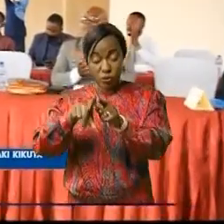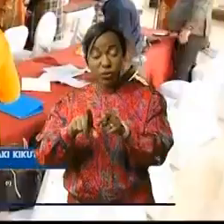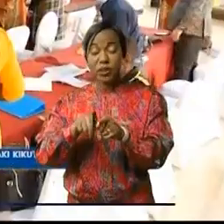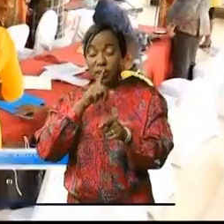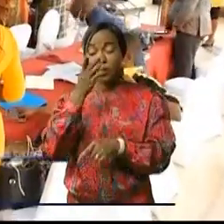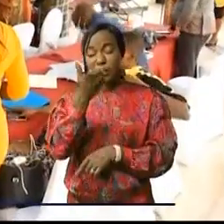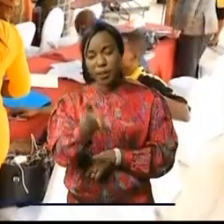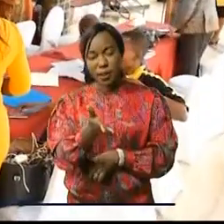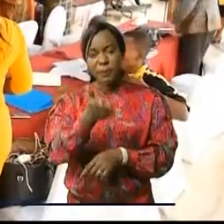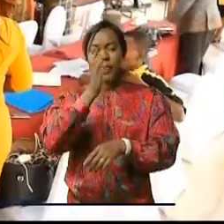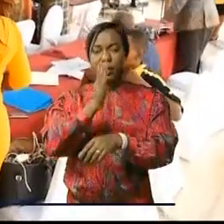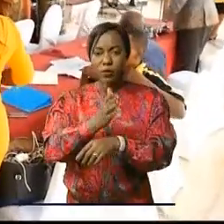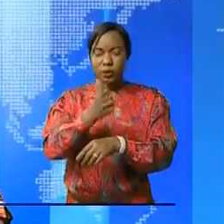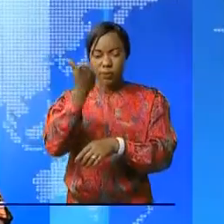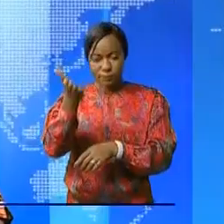-administratives concernées.